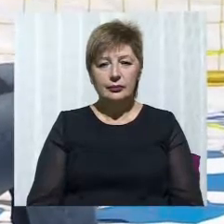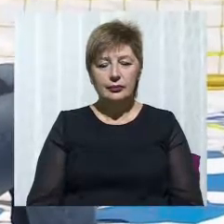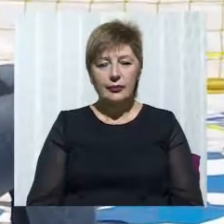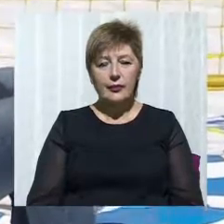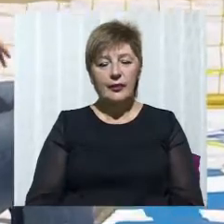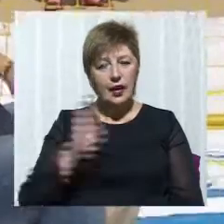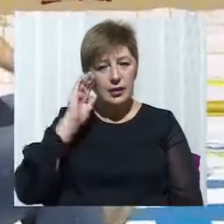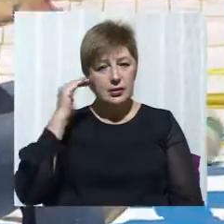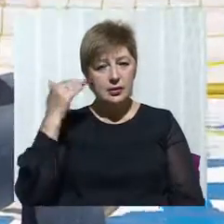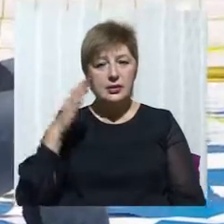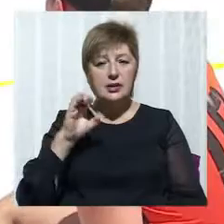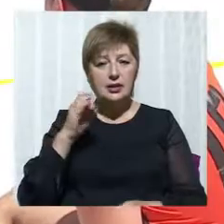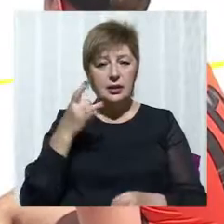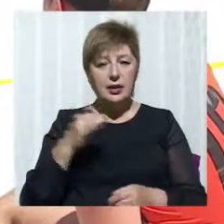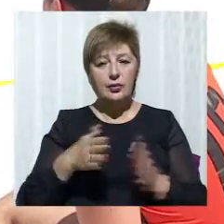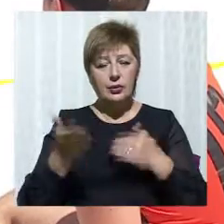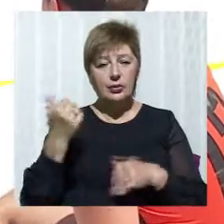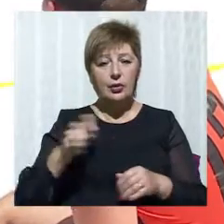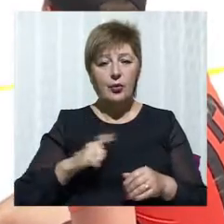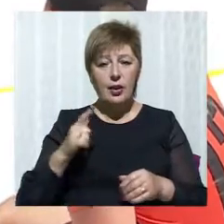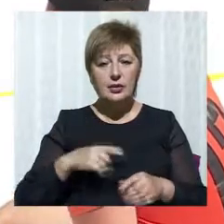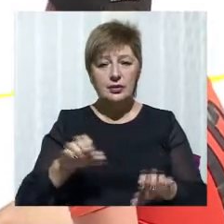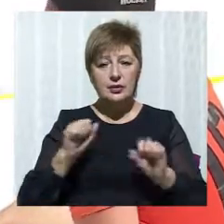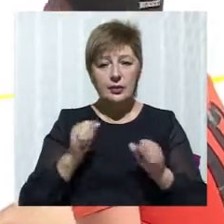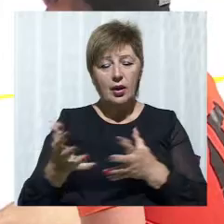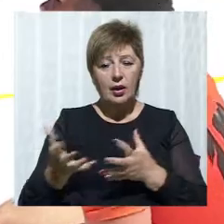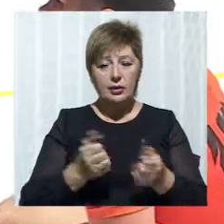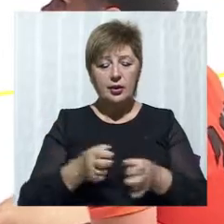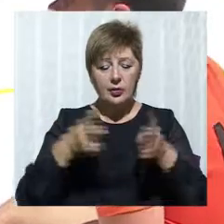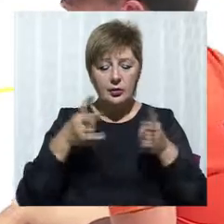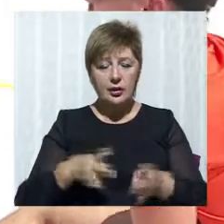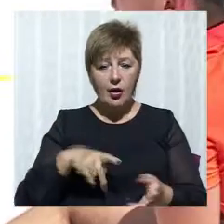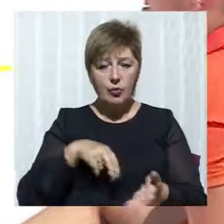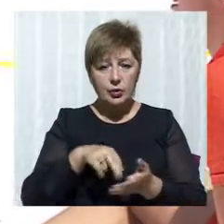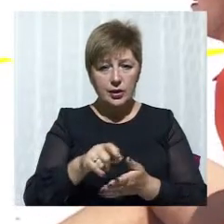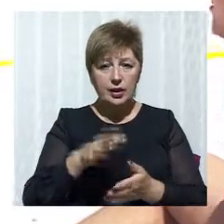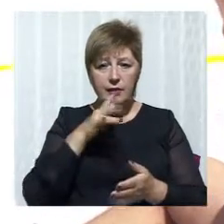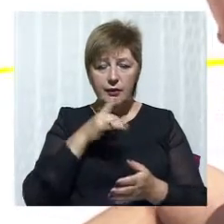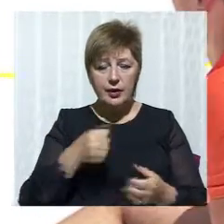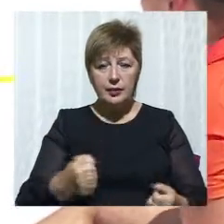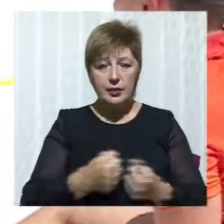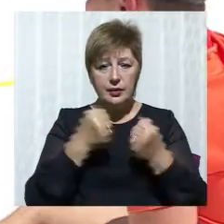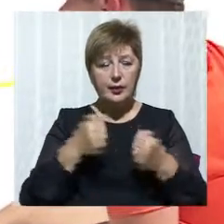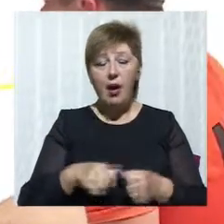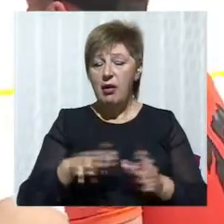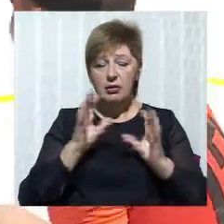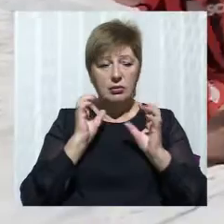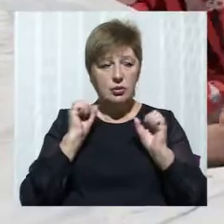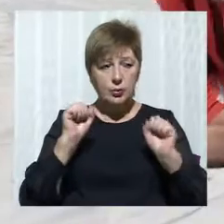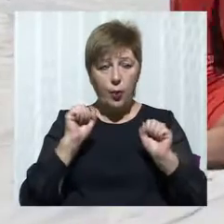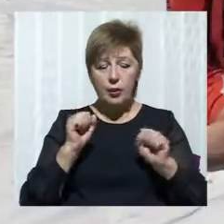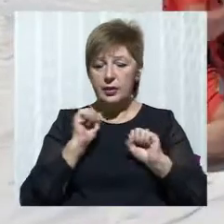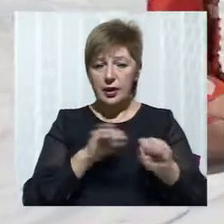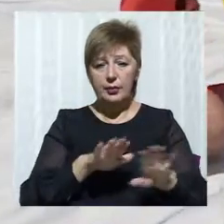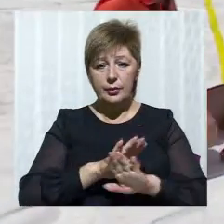Сергій у минулому майстер спорту. Отримав 10 років тому травму ніг під час ДТП. Але і спортом не зав'язав. Після травми